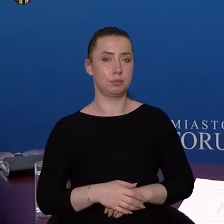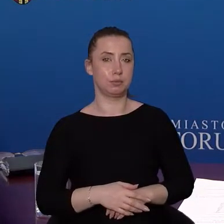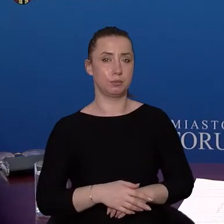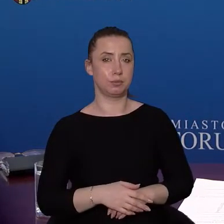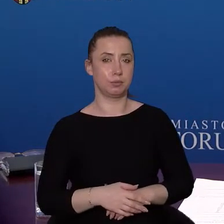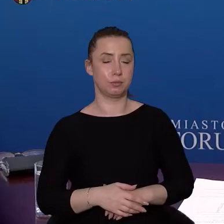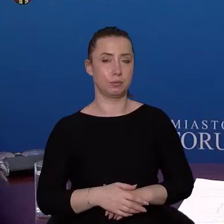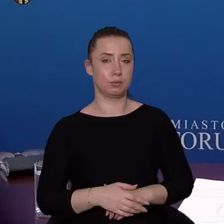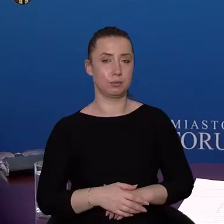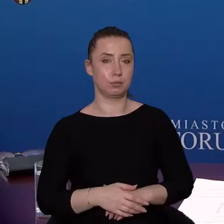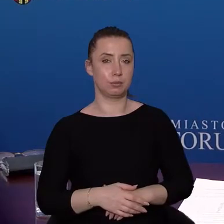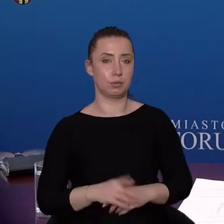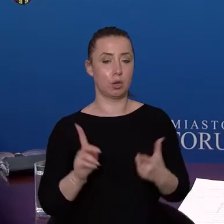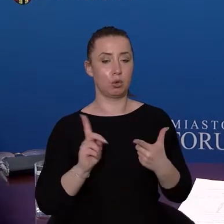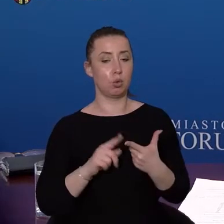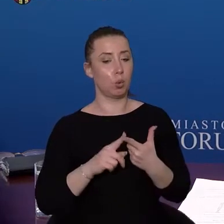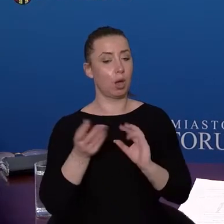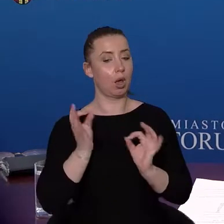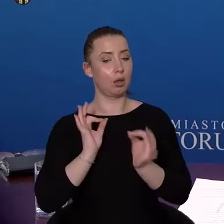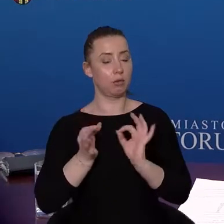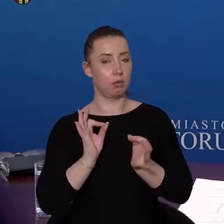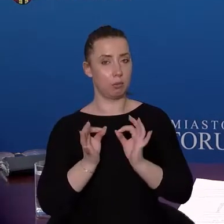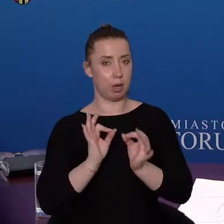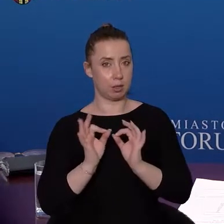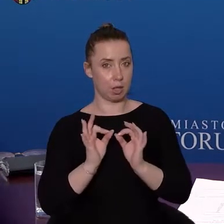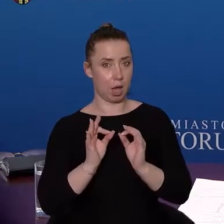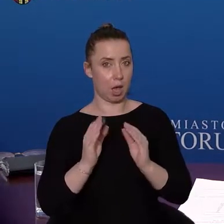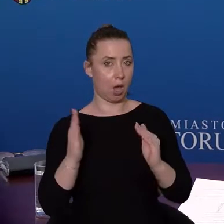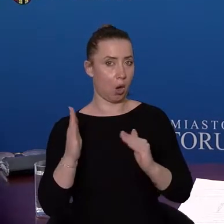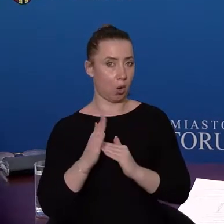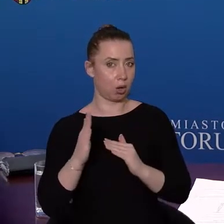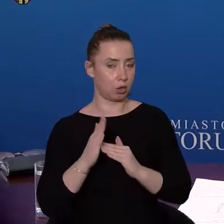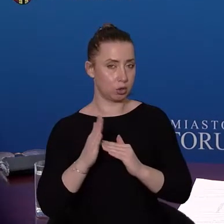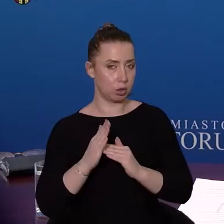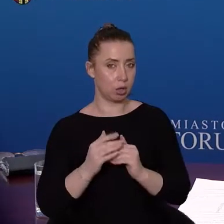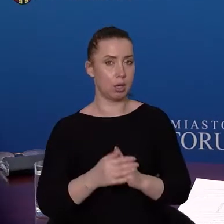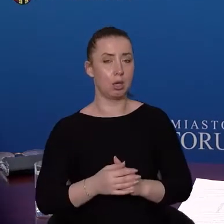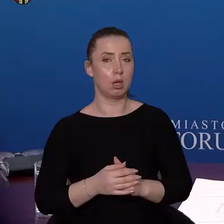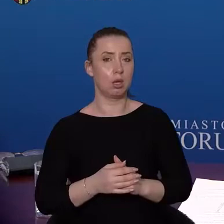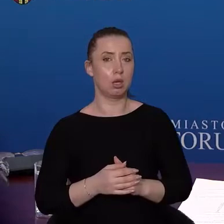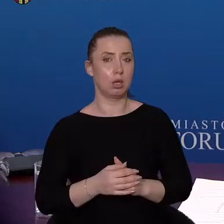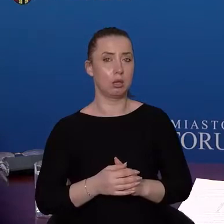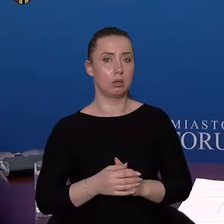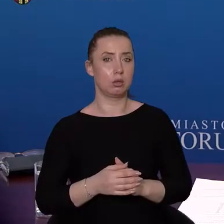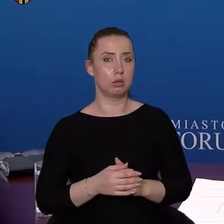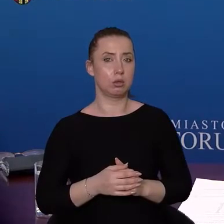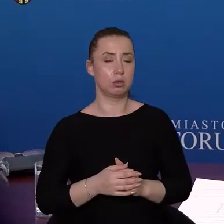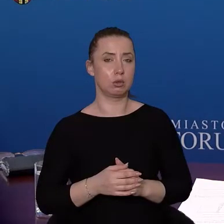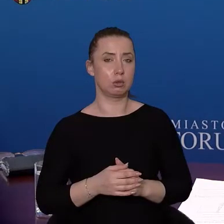podporządkować. Druga informacja związana z ograniczeniami od 15 grudnia to kwestia